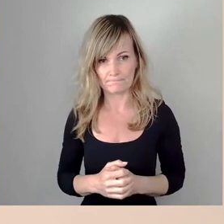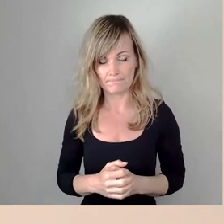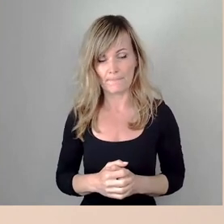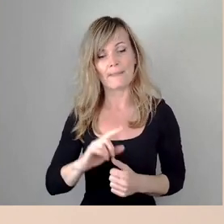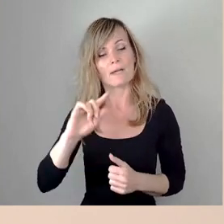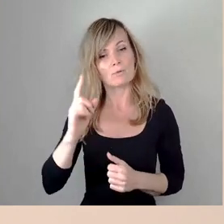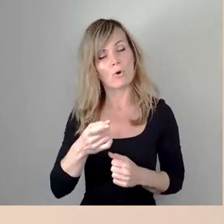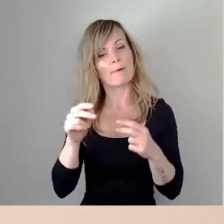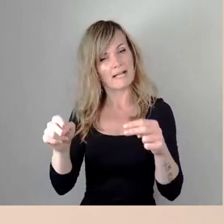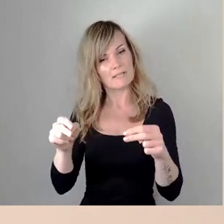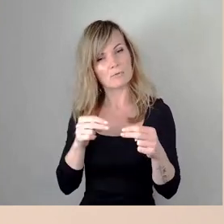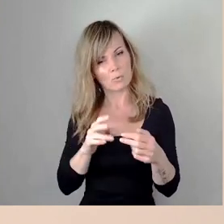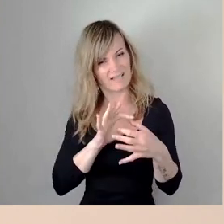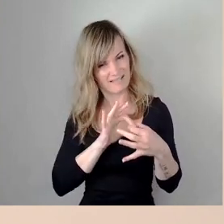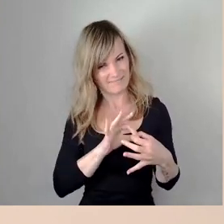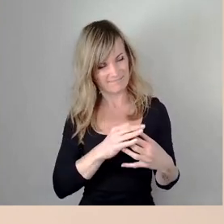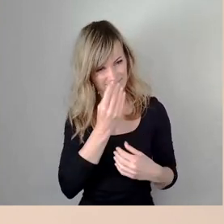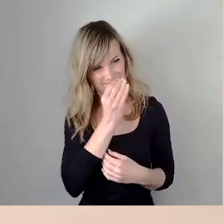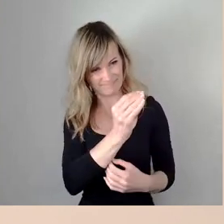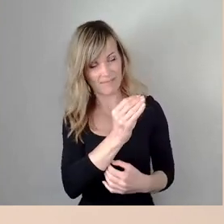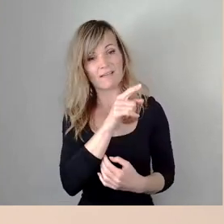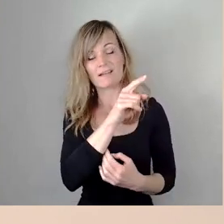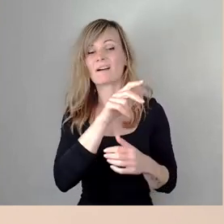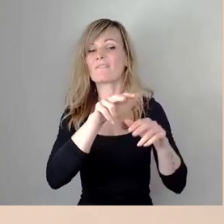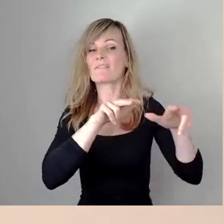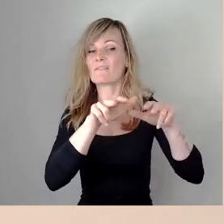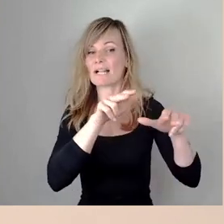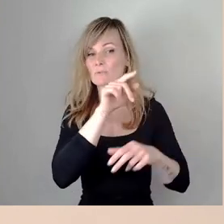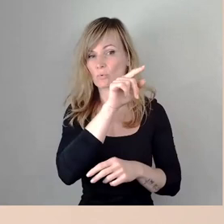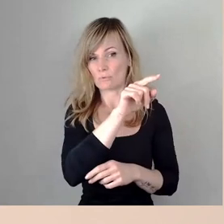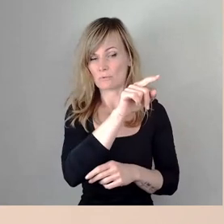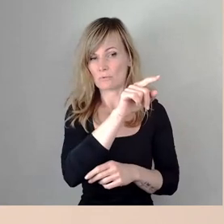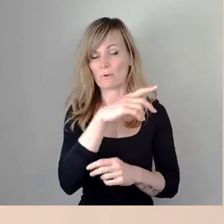Verwaltung hier in das inhaltlich in das Programm